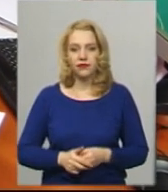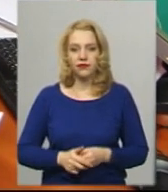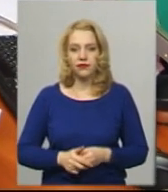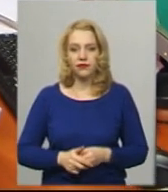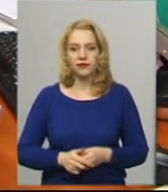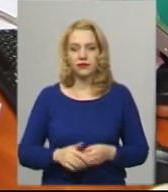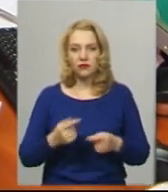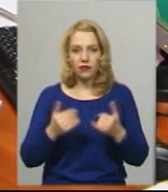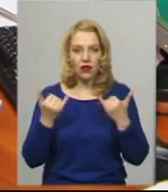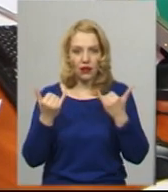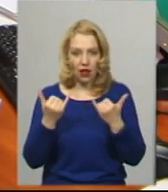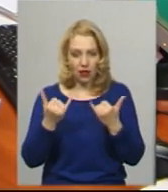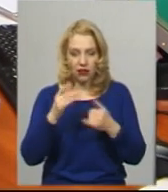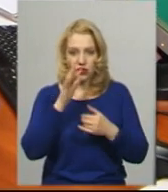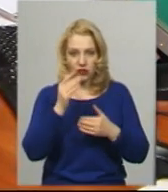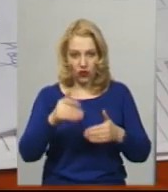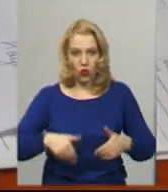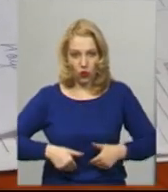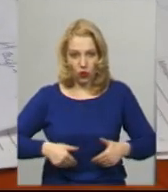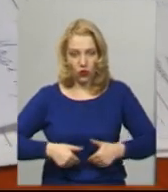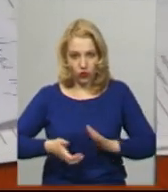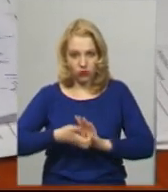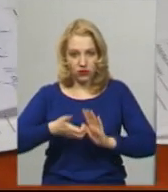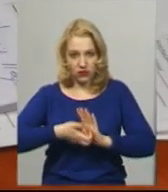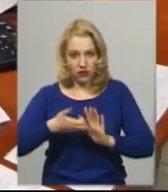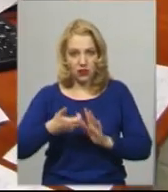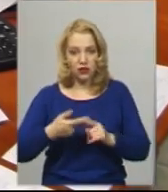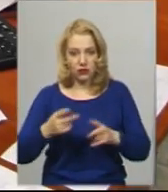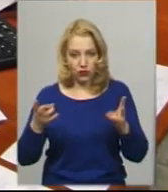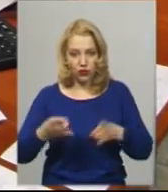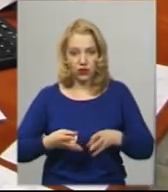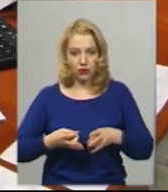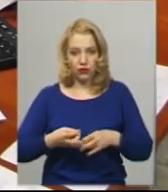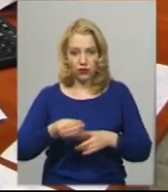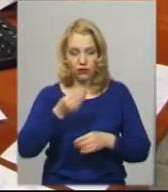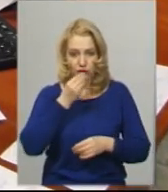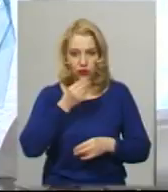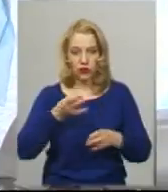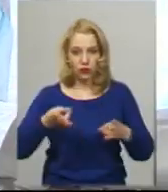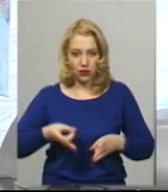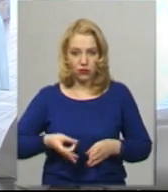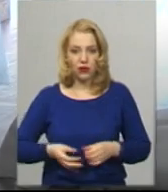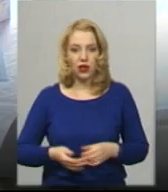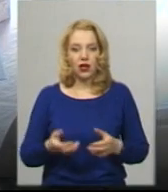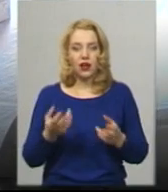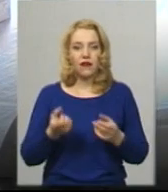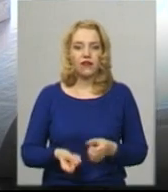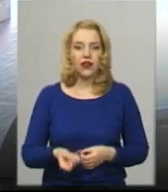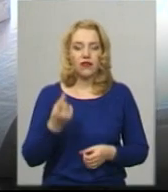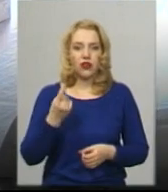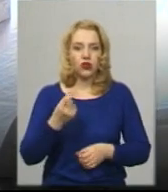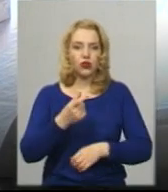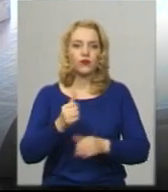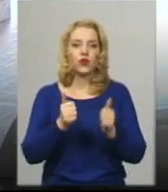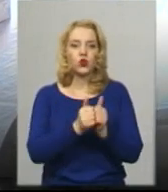Ви на даний час голодуєте, дуже потребуєте продуктів, так? Виявляють сусіди,